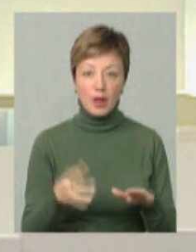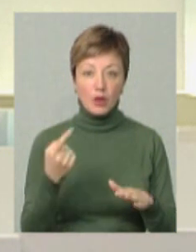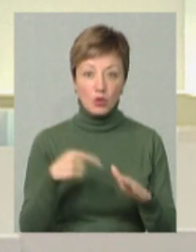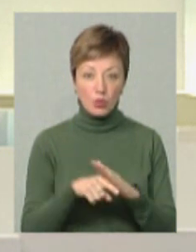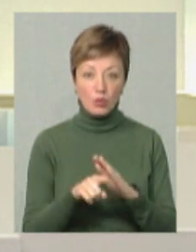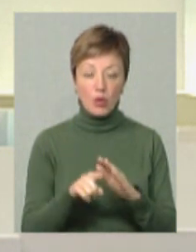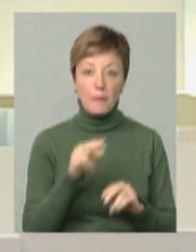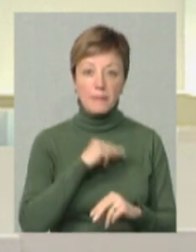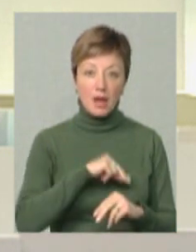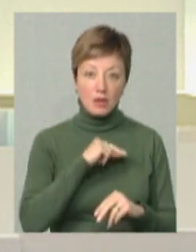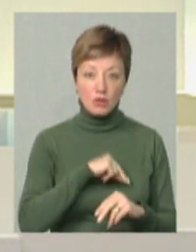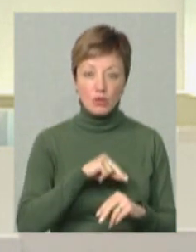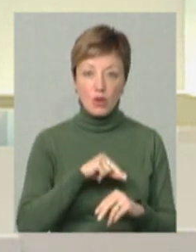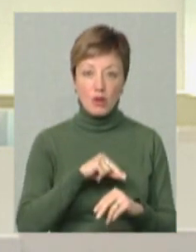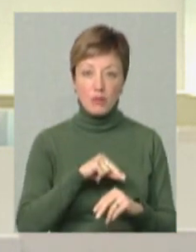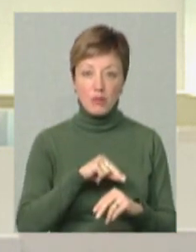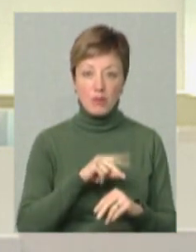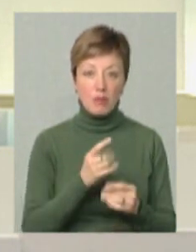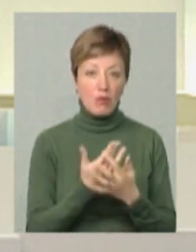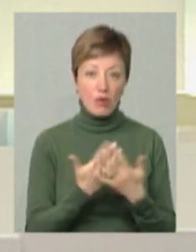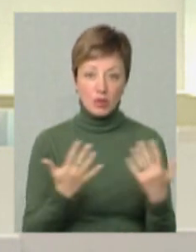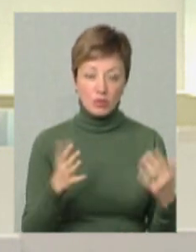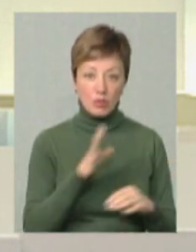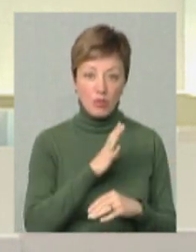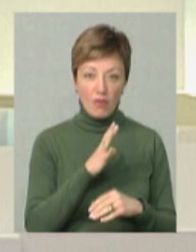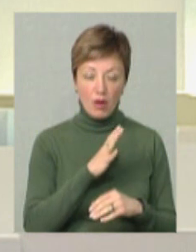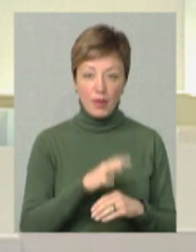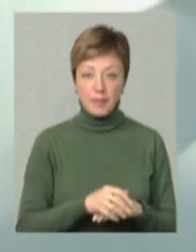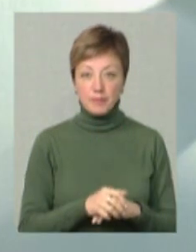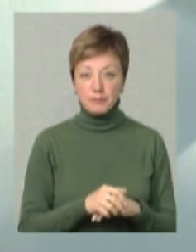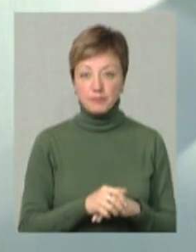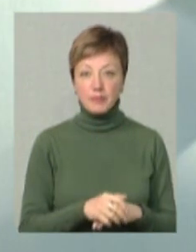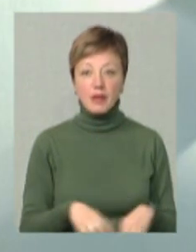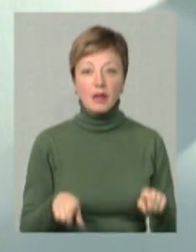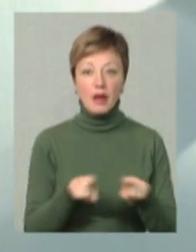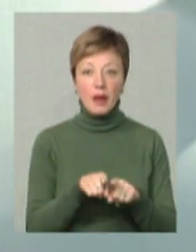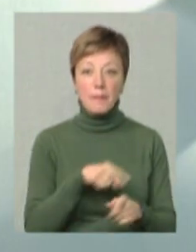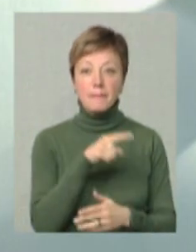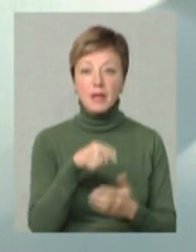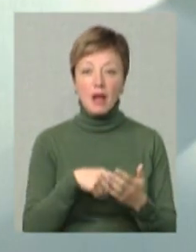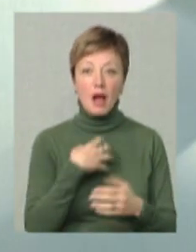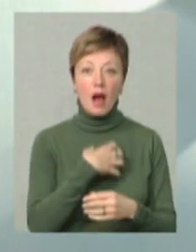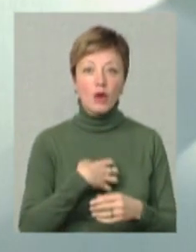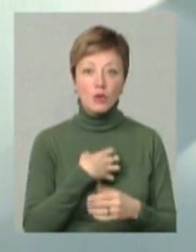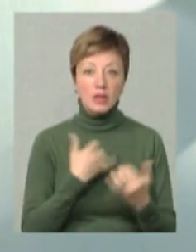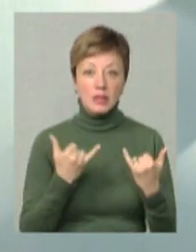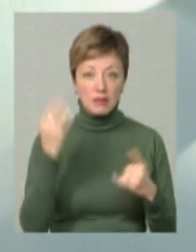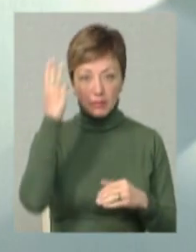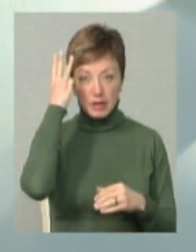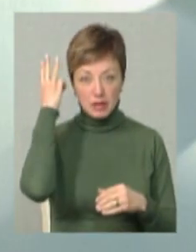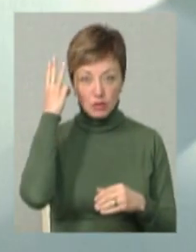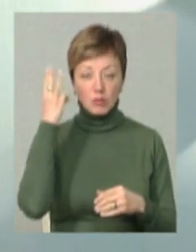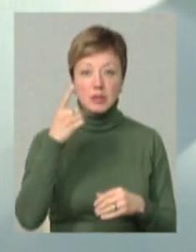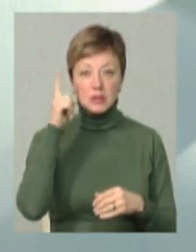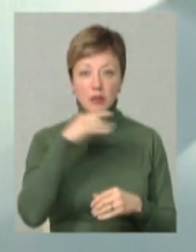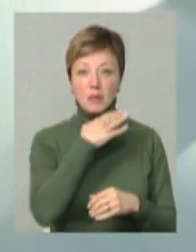тому працюємо по-різному бувають. Таке питання актуальне зараз і в Хмельницькому, і знаємо,